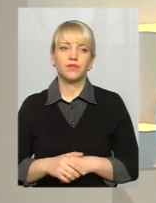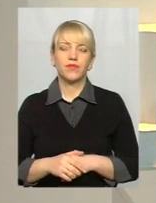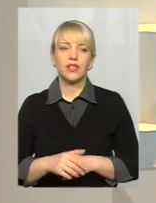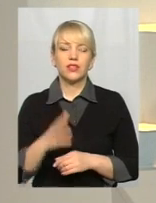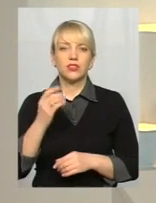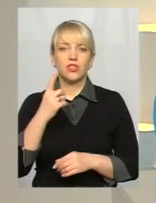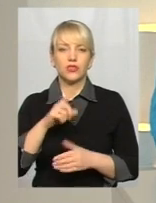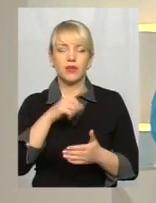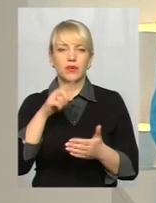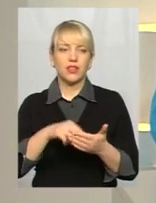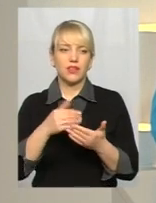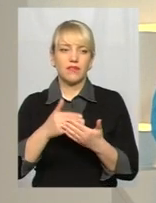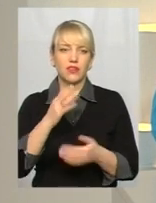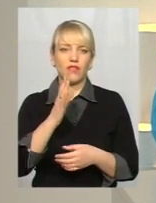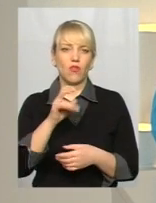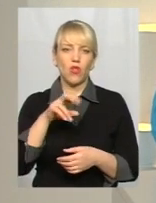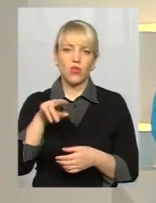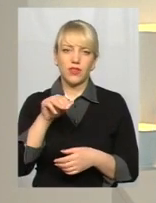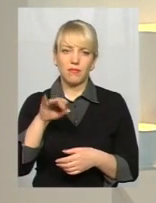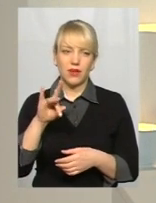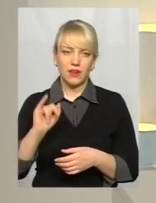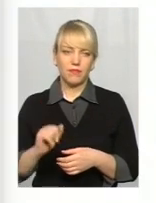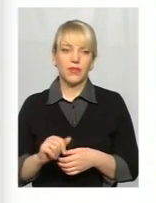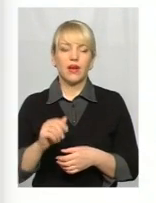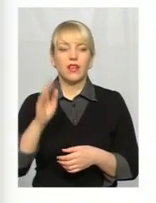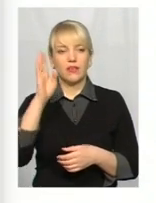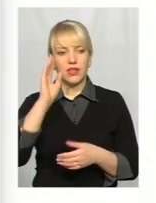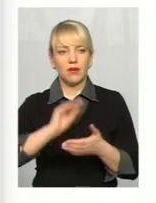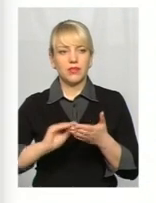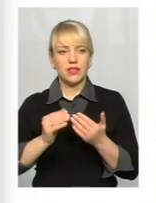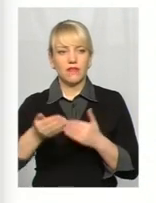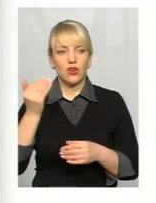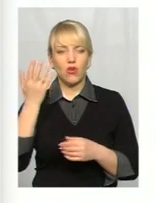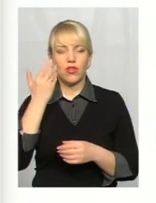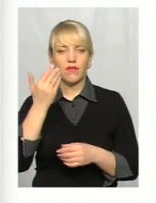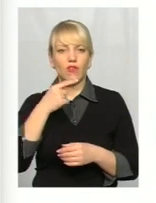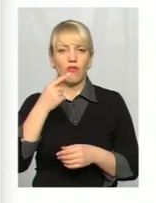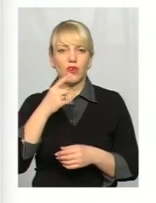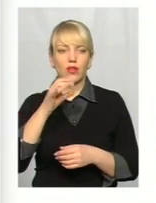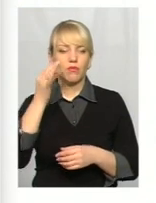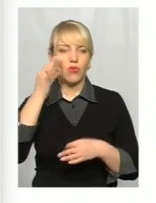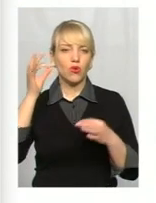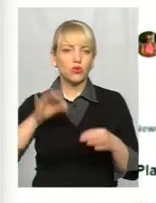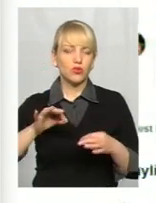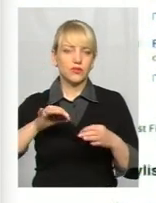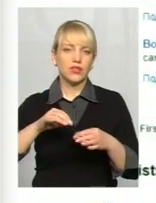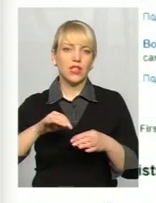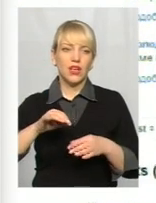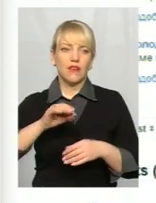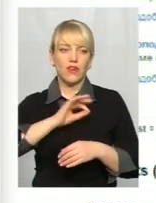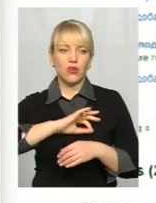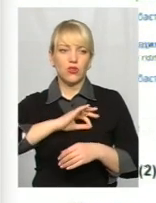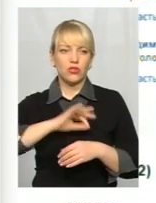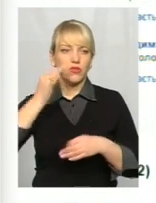ще одне запитання від Володимира. Він написав його раніше, коли ви говорили про досвід, використовували досвід